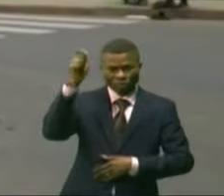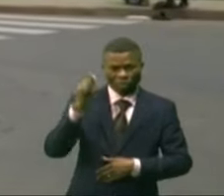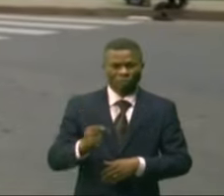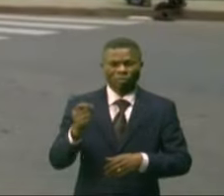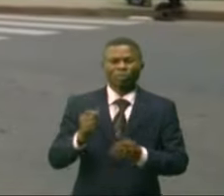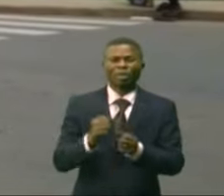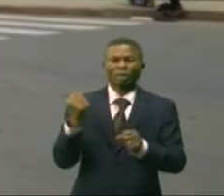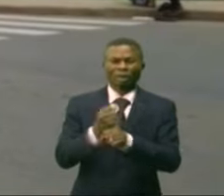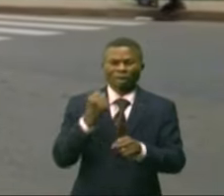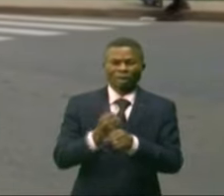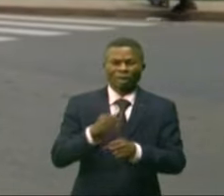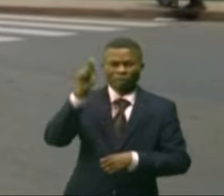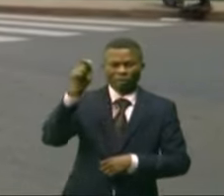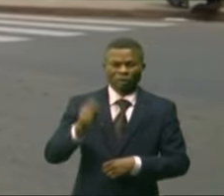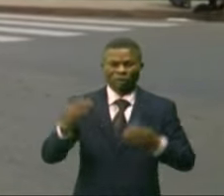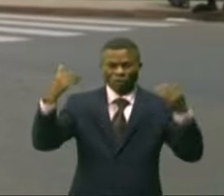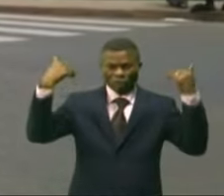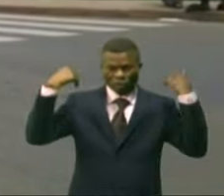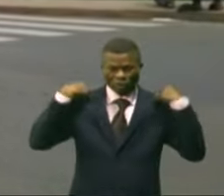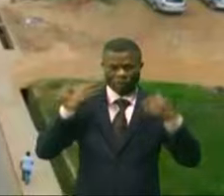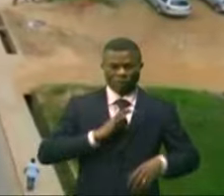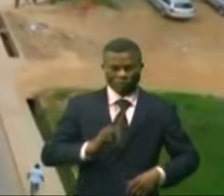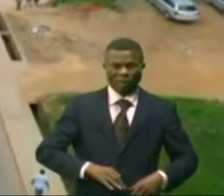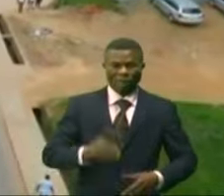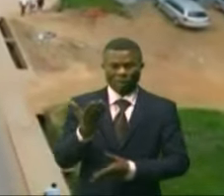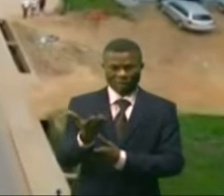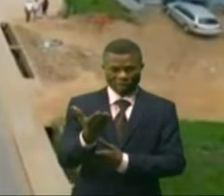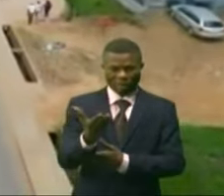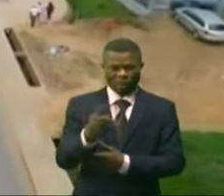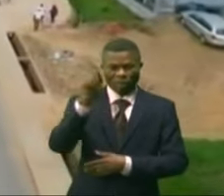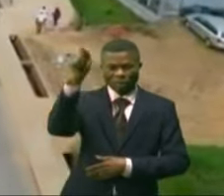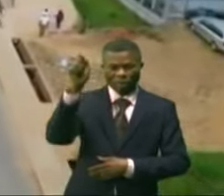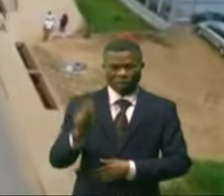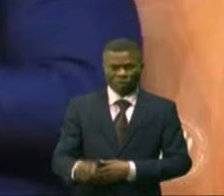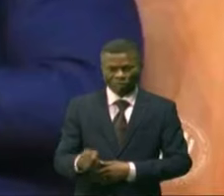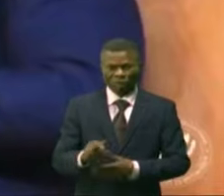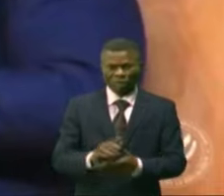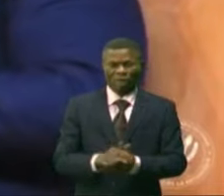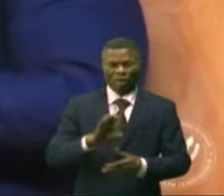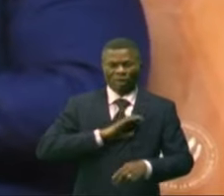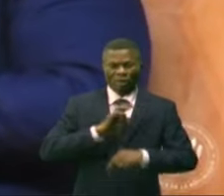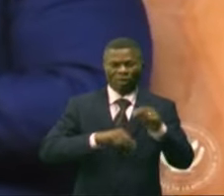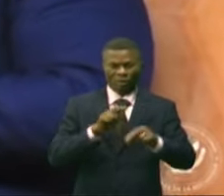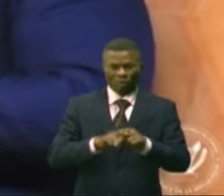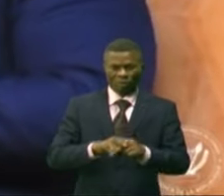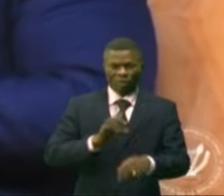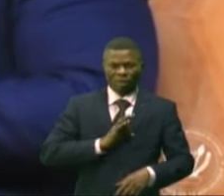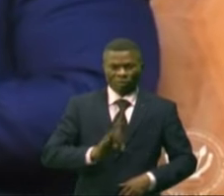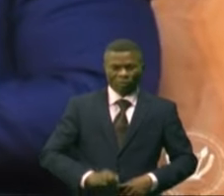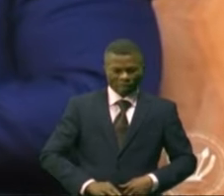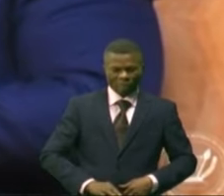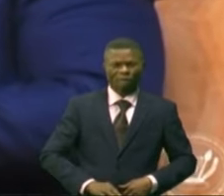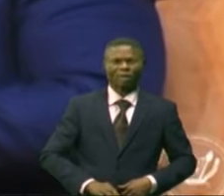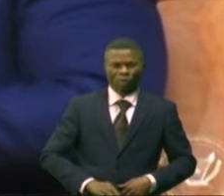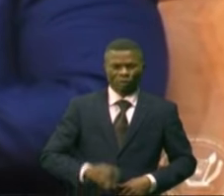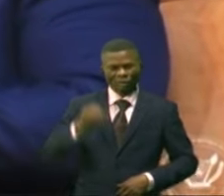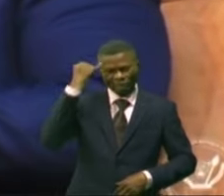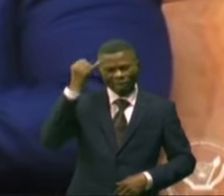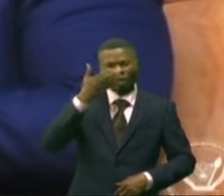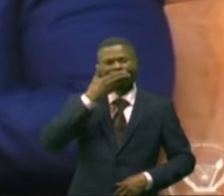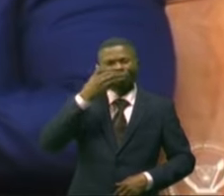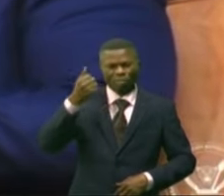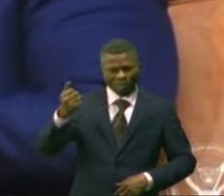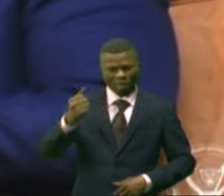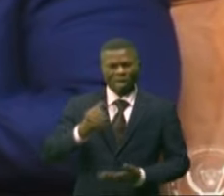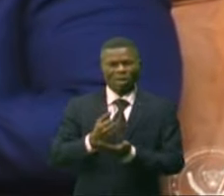de siège décrété par le commandant suprême de Fardessi et de la PNC, Félix-Antoine-Séquet-Viloumbou, en Itouris,